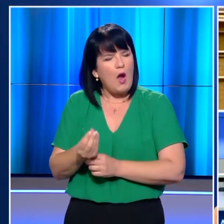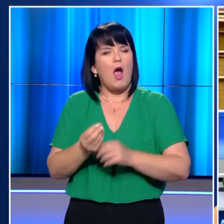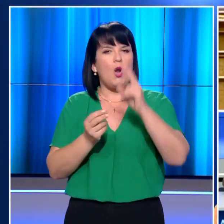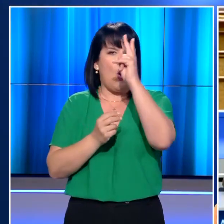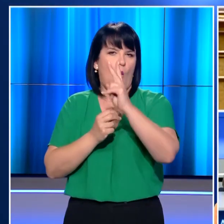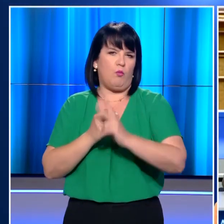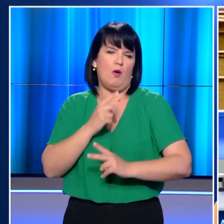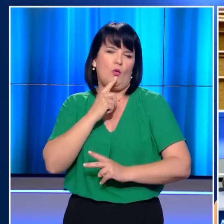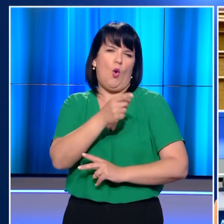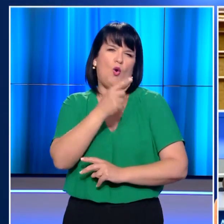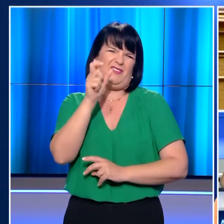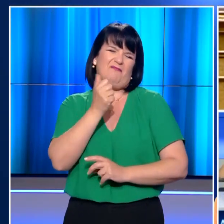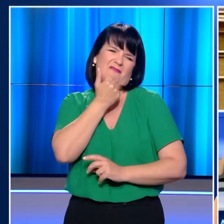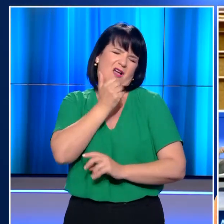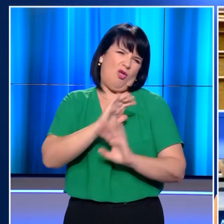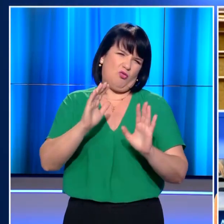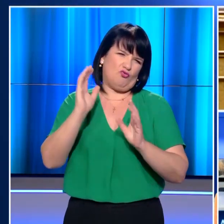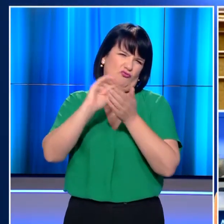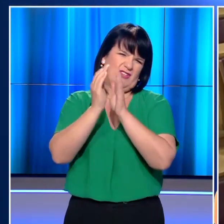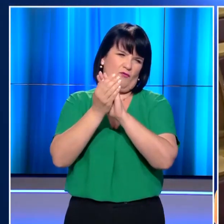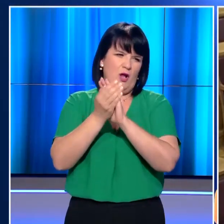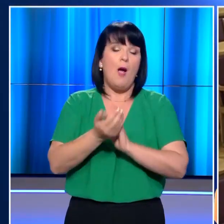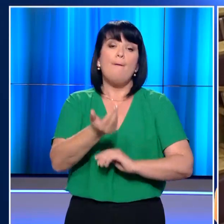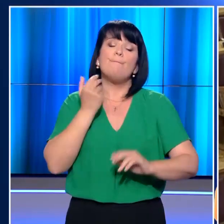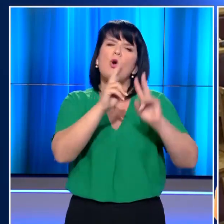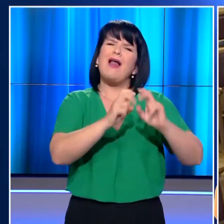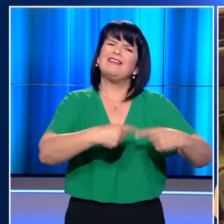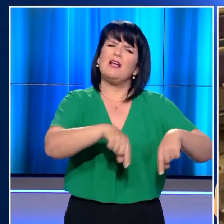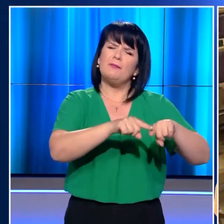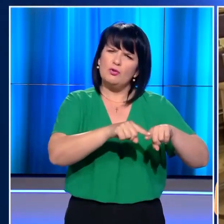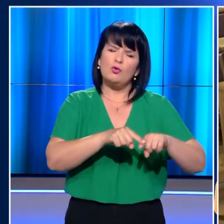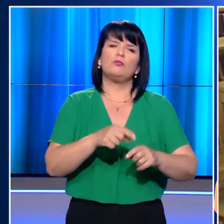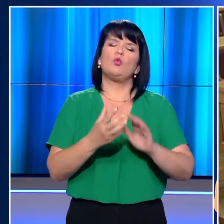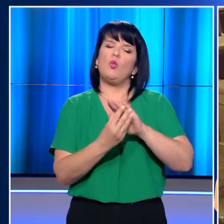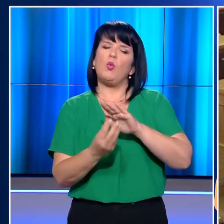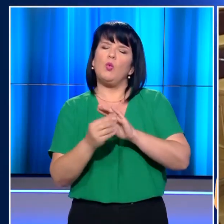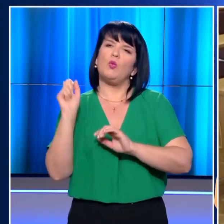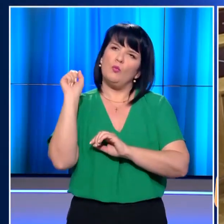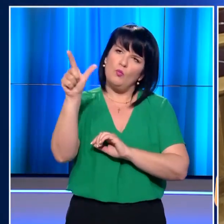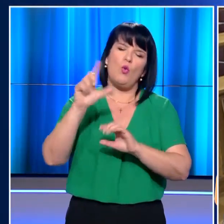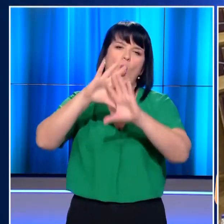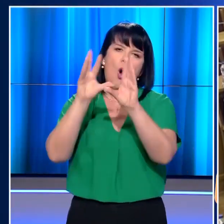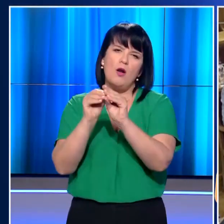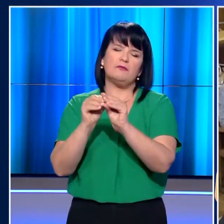βάρος του. Τέλος, η προανακριτική αποφάσισε να στείλει πρακτικά και ηχητικό ντοκουμέντο στον Εισαγγελέα.